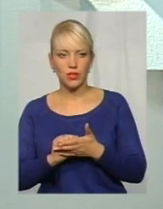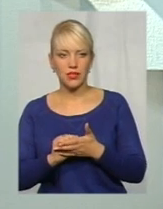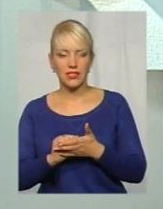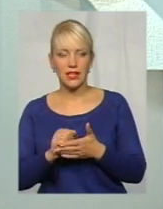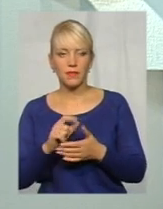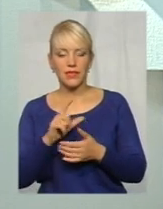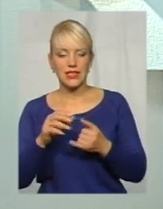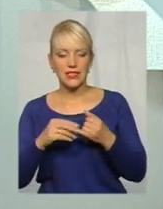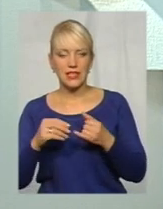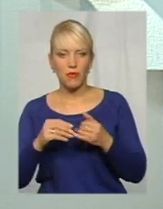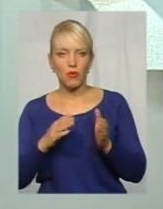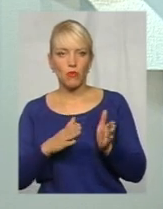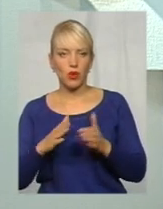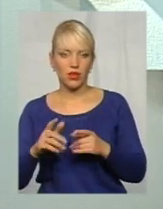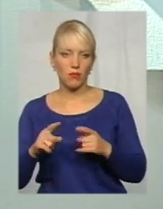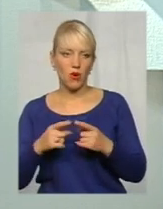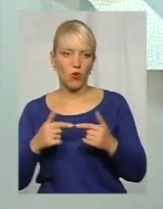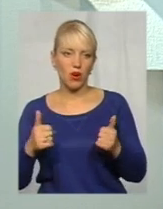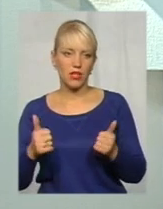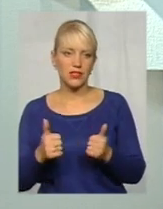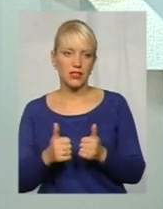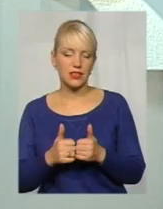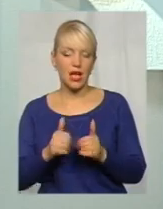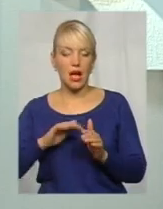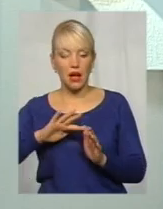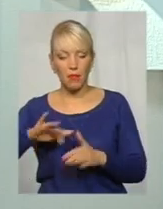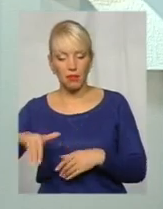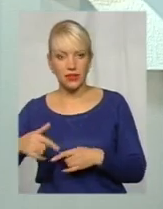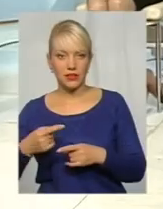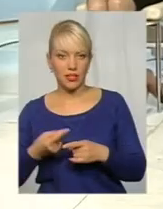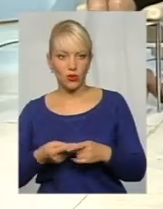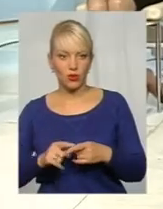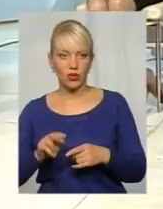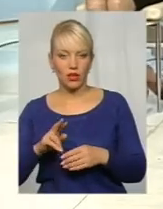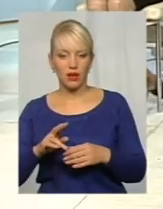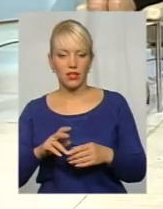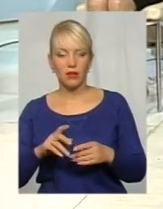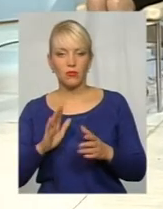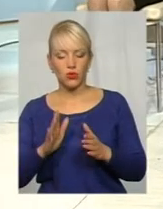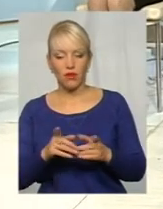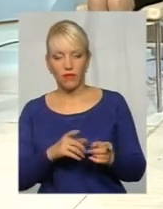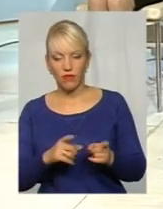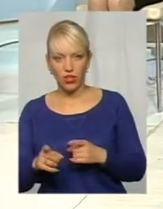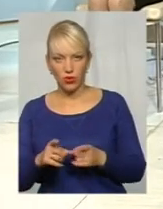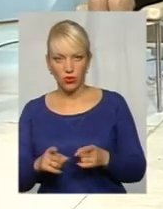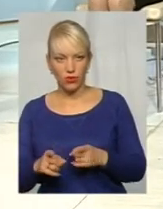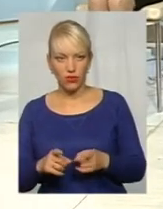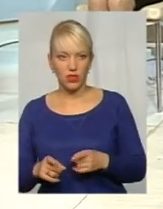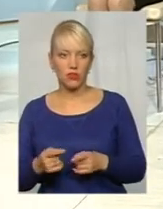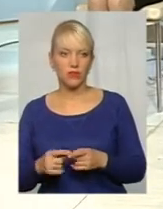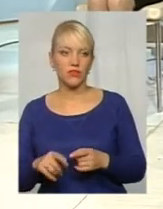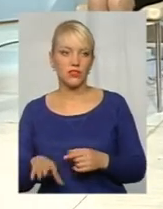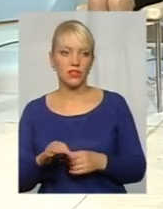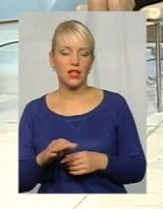землепорядними організаціями. Після того, як технічна документація буде виготовлена землепорядна ця документація,